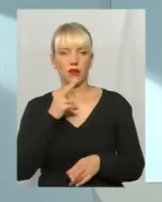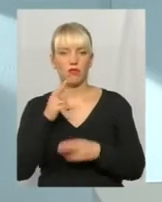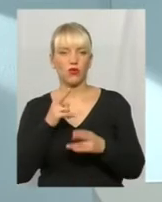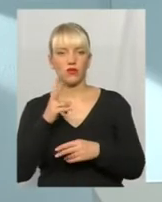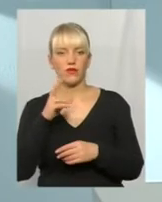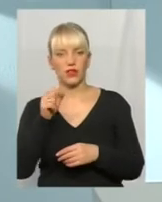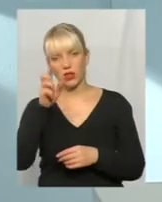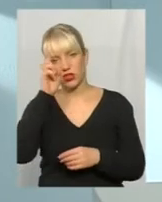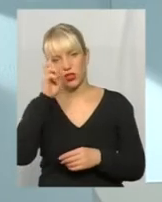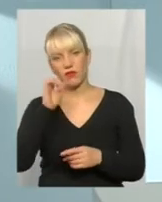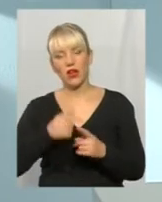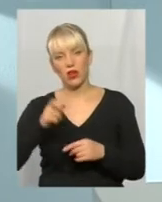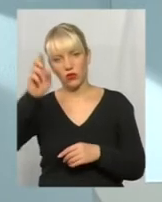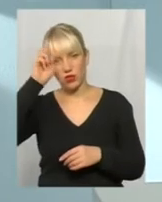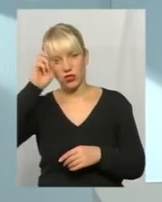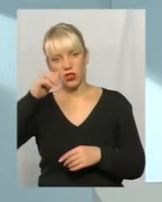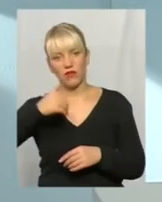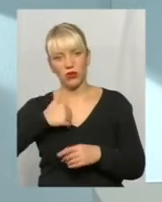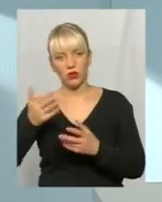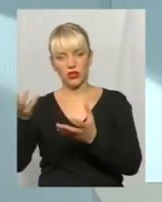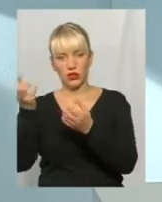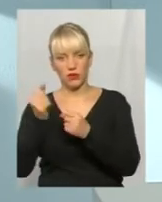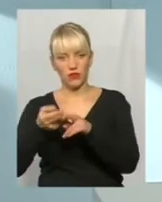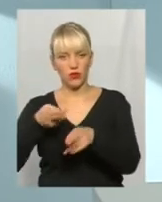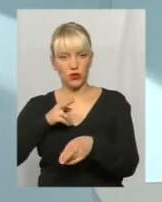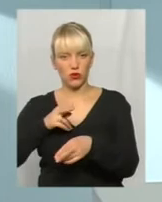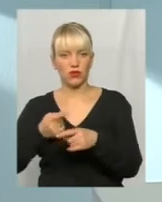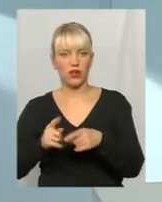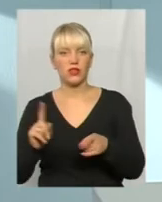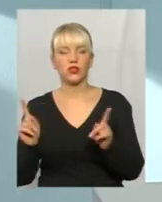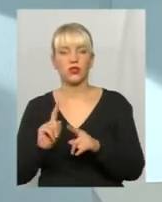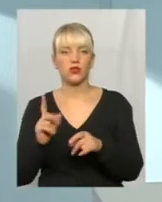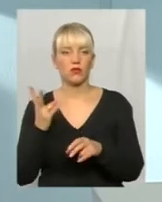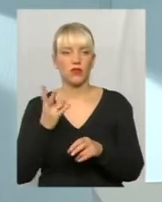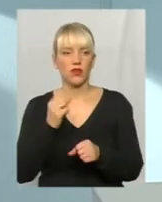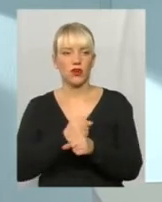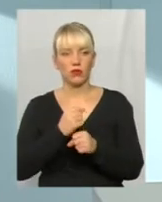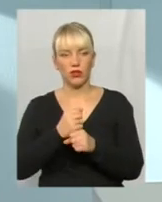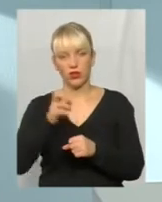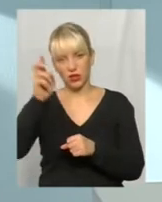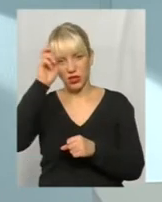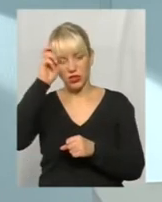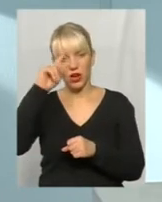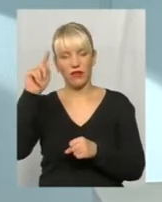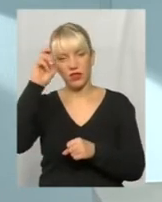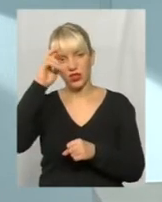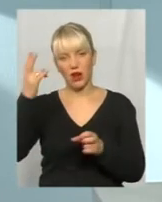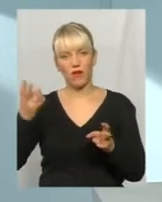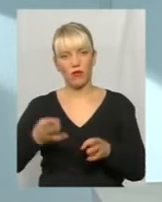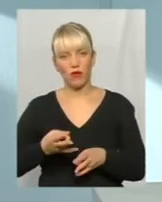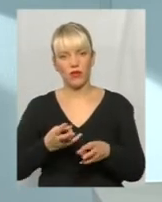держави, з державного бюджету, хоче отримати відшкодування. Що має робити? Нормальна держава. А держава має